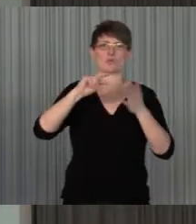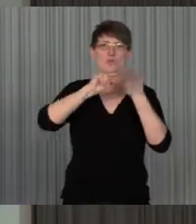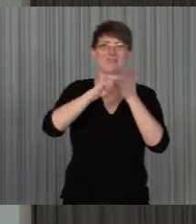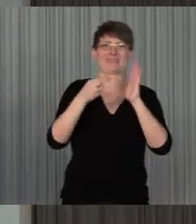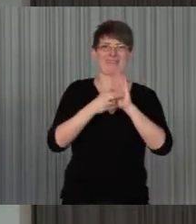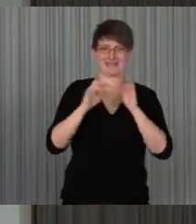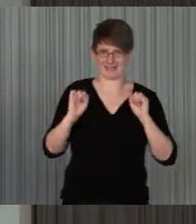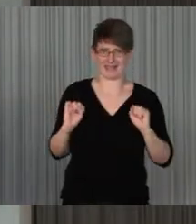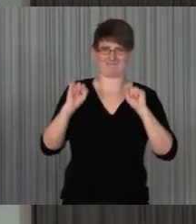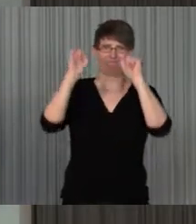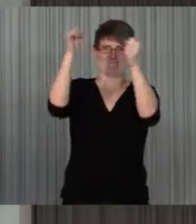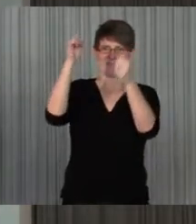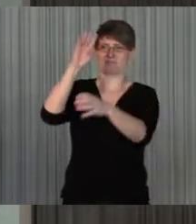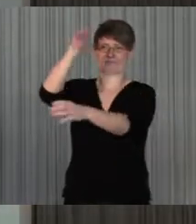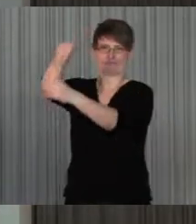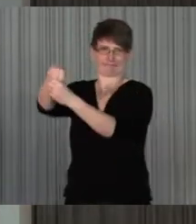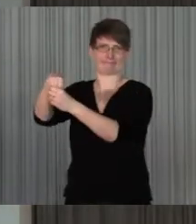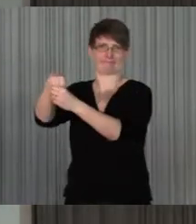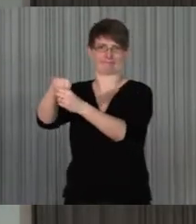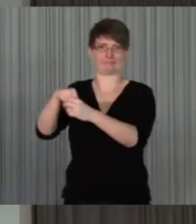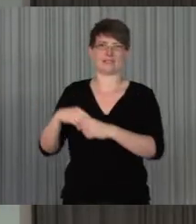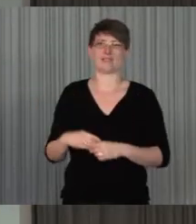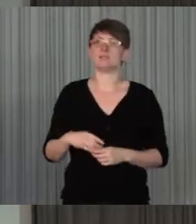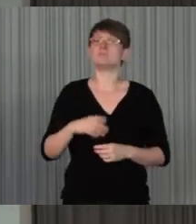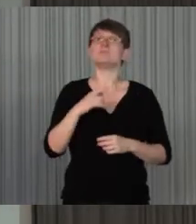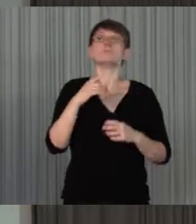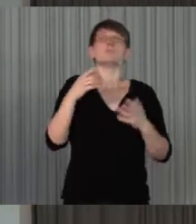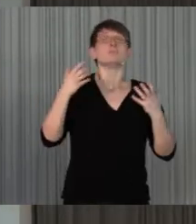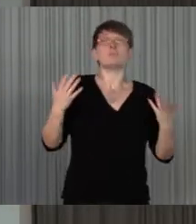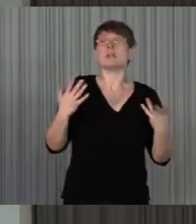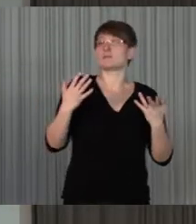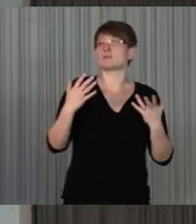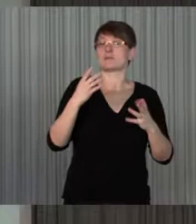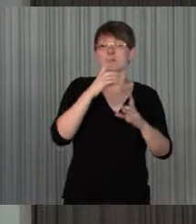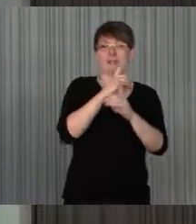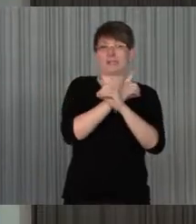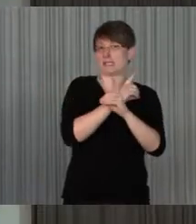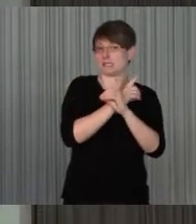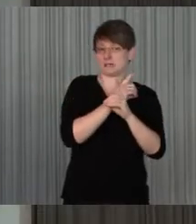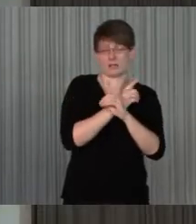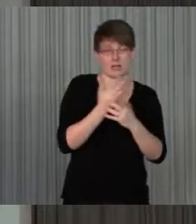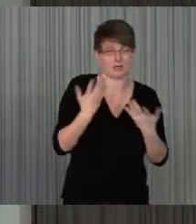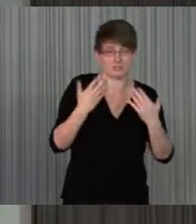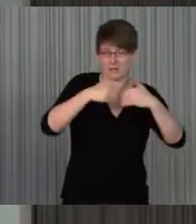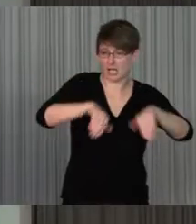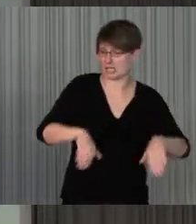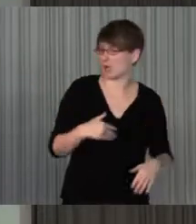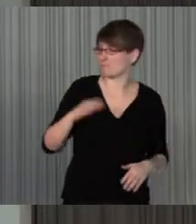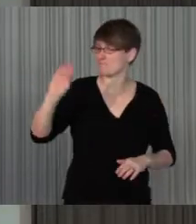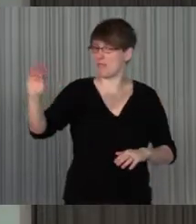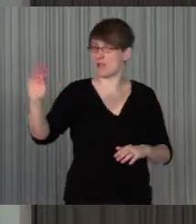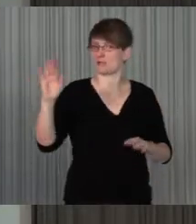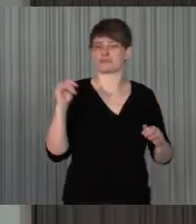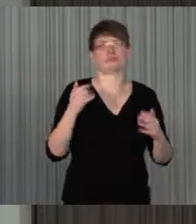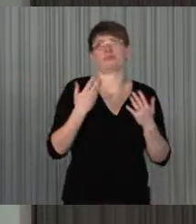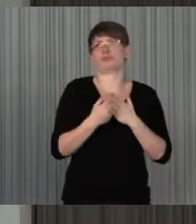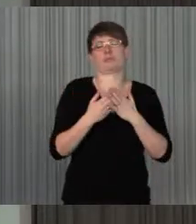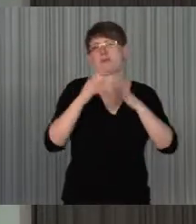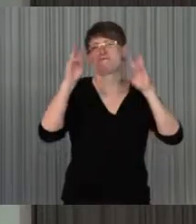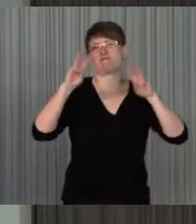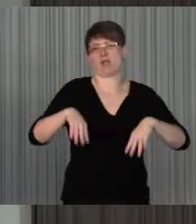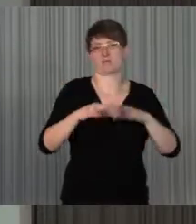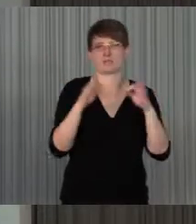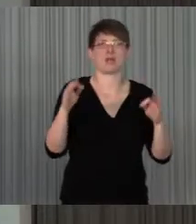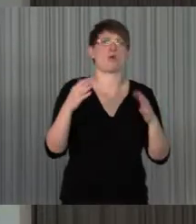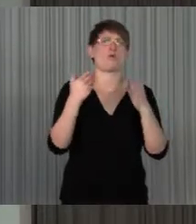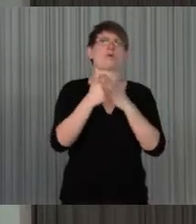sehr aktiv. Da kann man eben digitalen Sachen, digitalen Barrieren melden auf Webseiten, auf